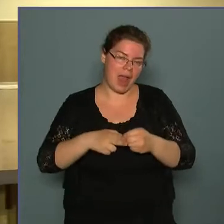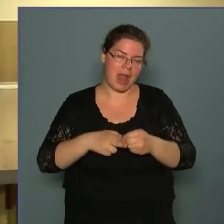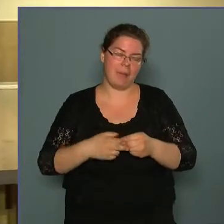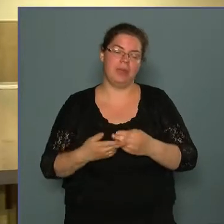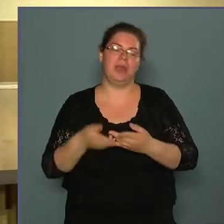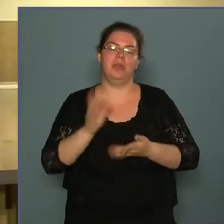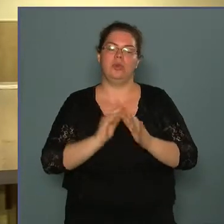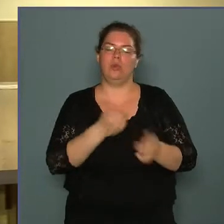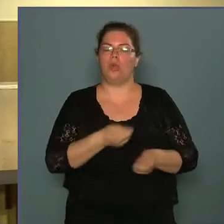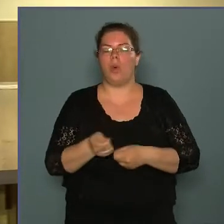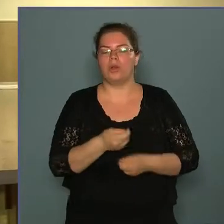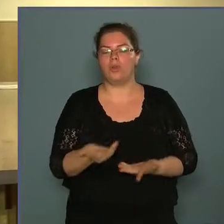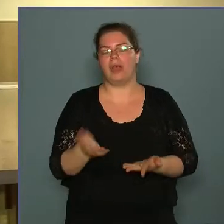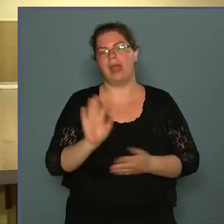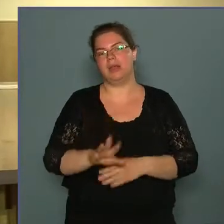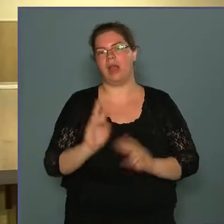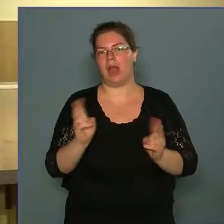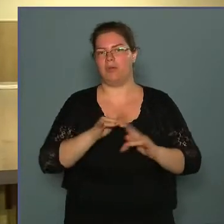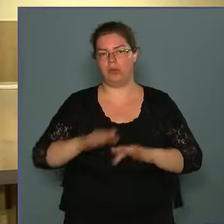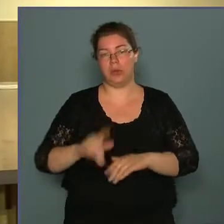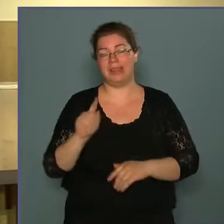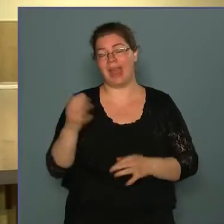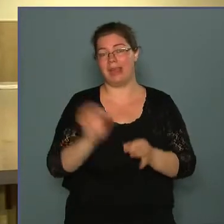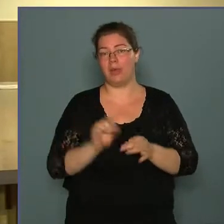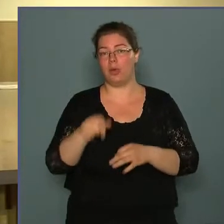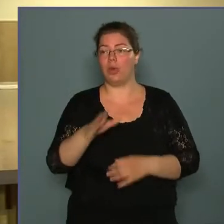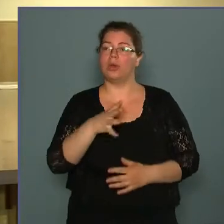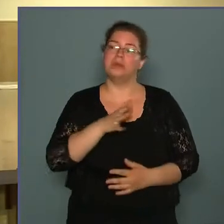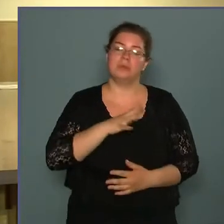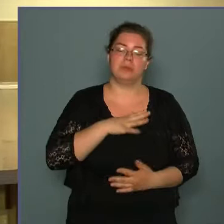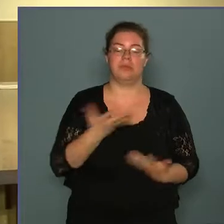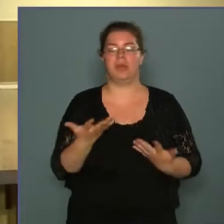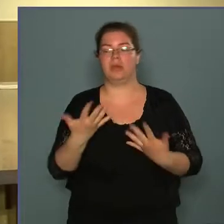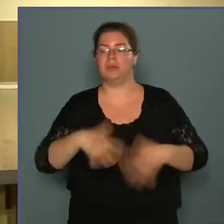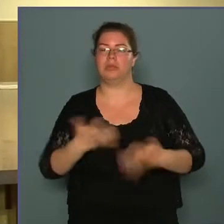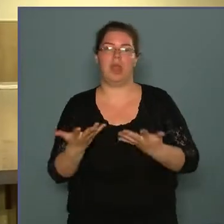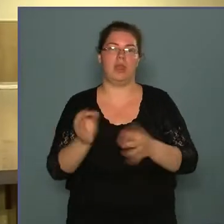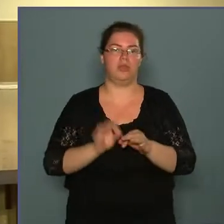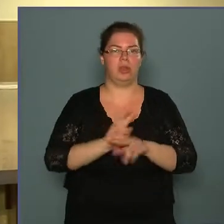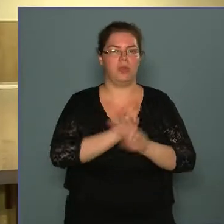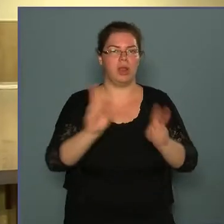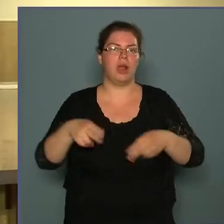tűzoltóságnak kellene vonulnia, de éppen ők káresetnél vannak, akkor a legközelebb